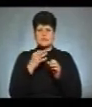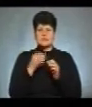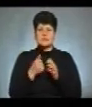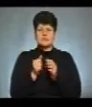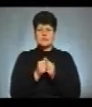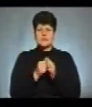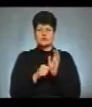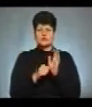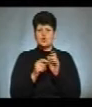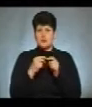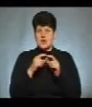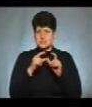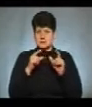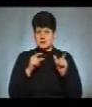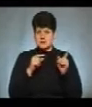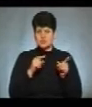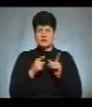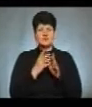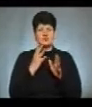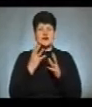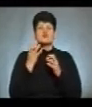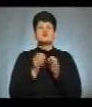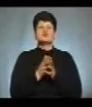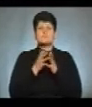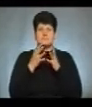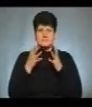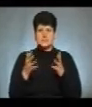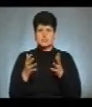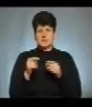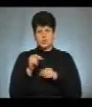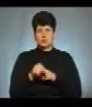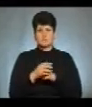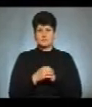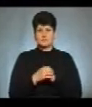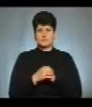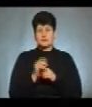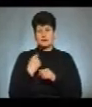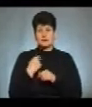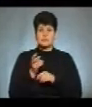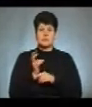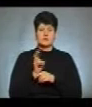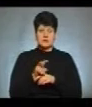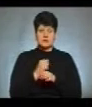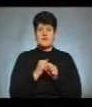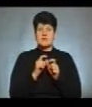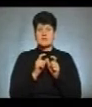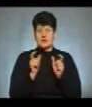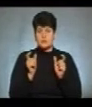магазину. Ну там черга ще більша і отут. А так я заходила в аптеку,